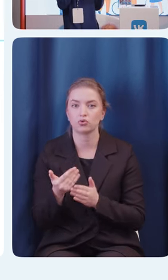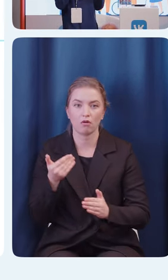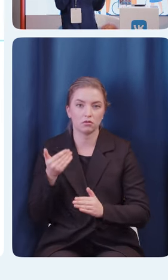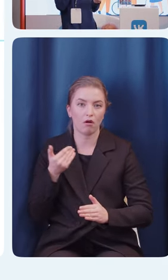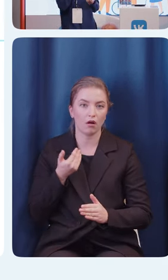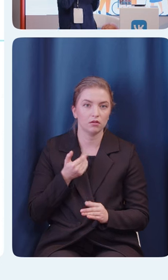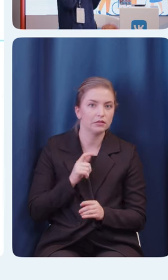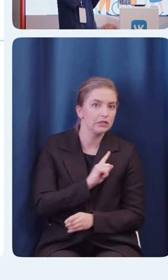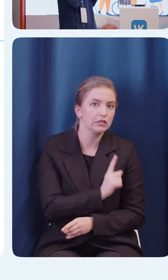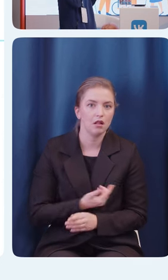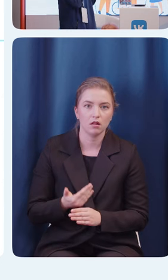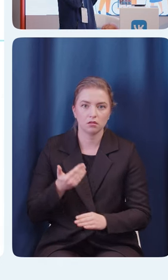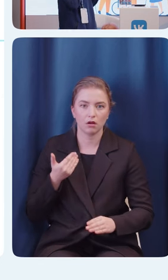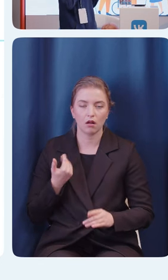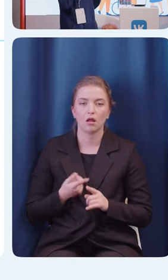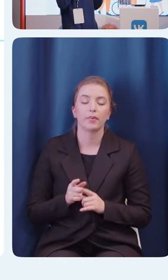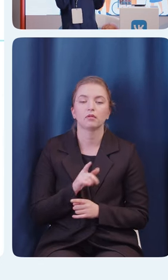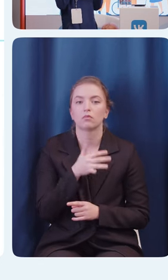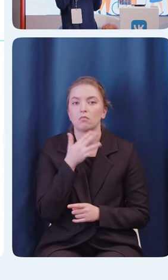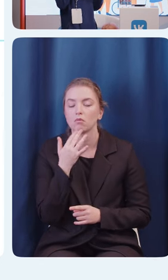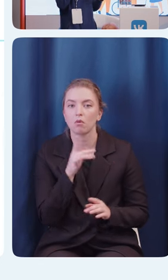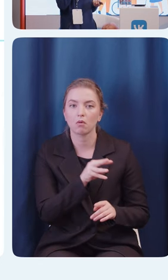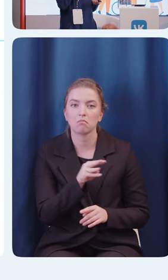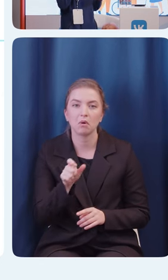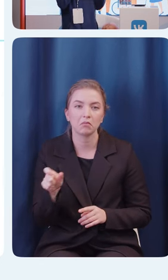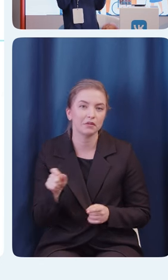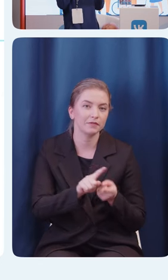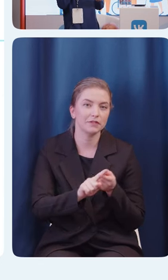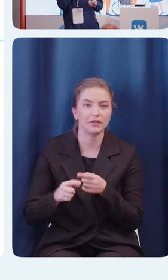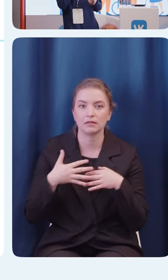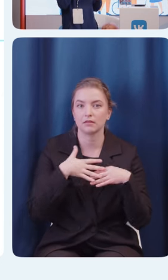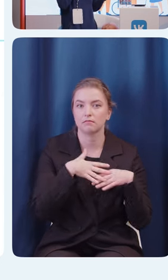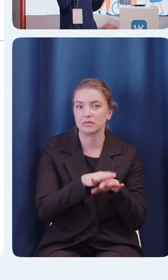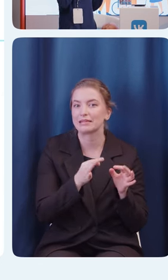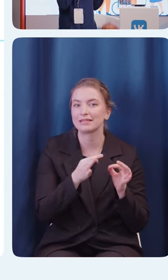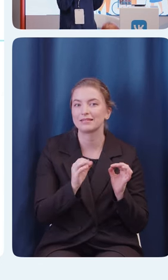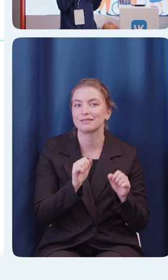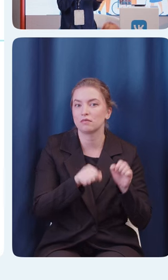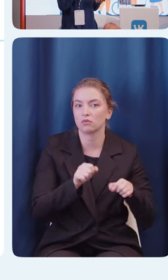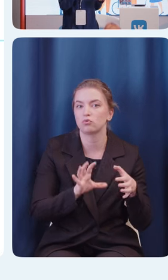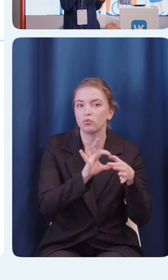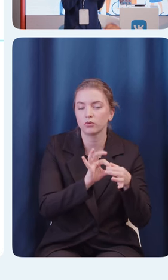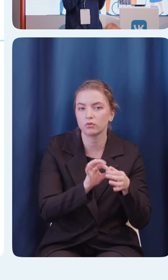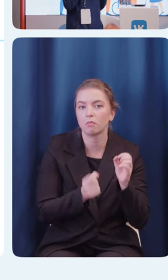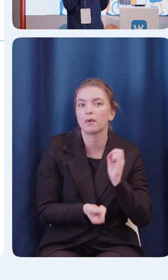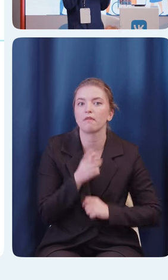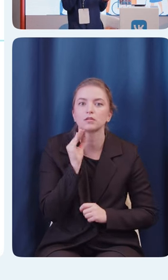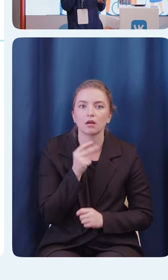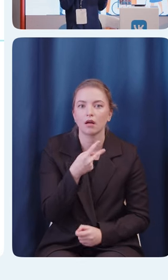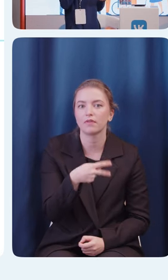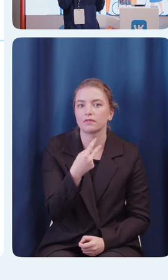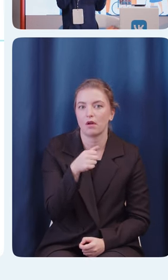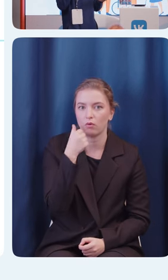моментов, связанных с accessibility, были реализованы в 2022 году. А какие-то